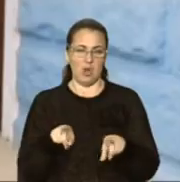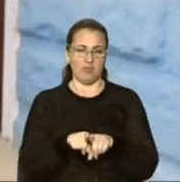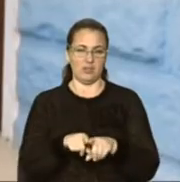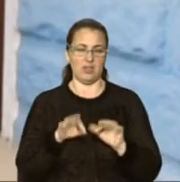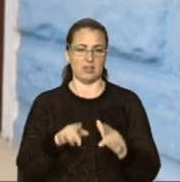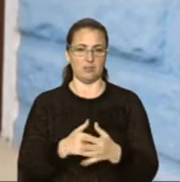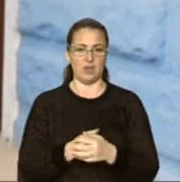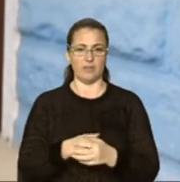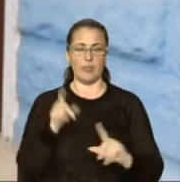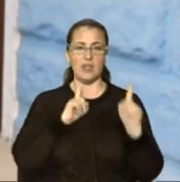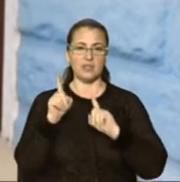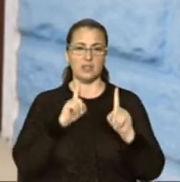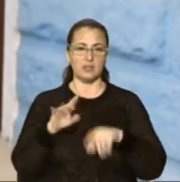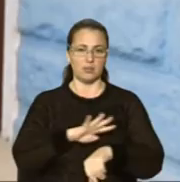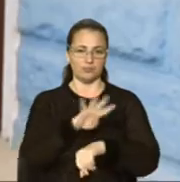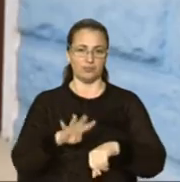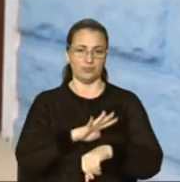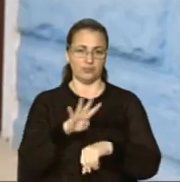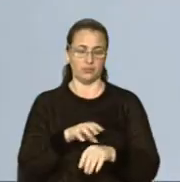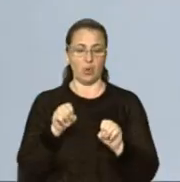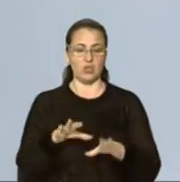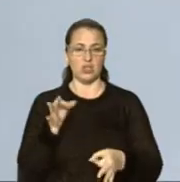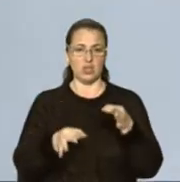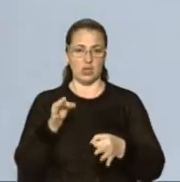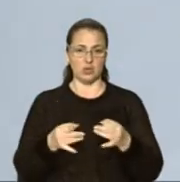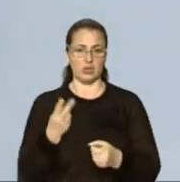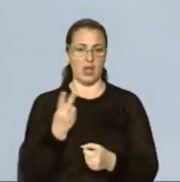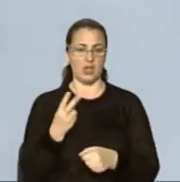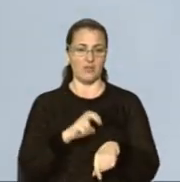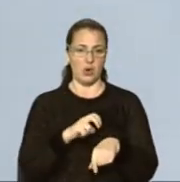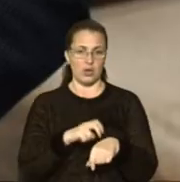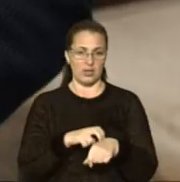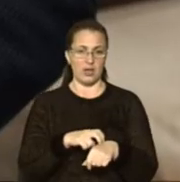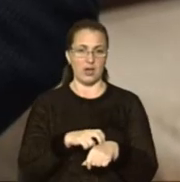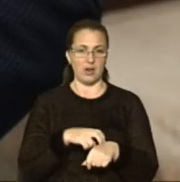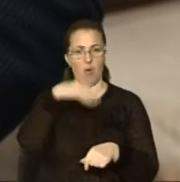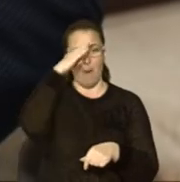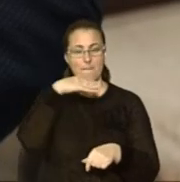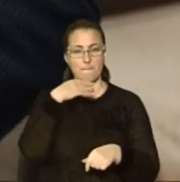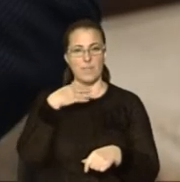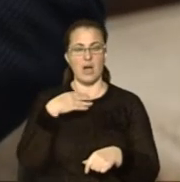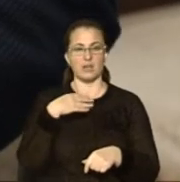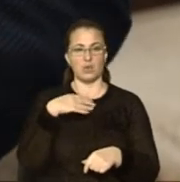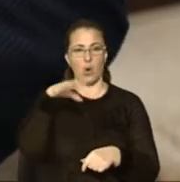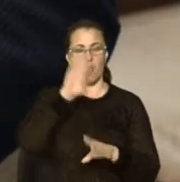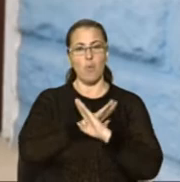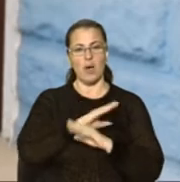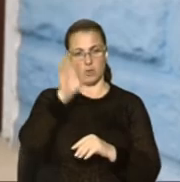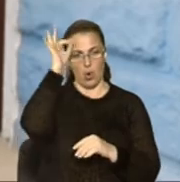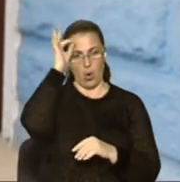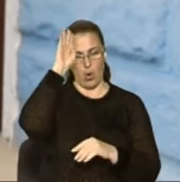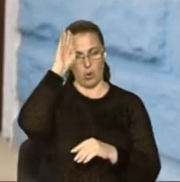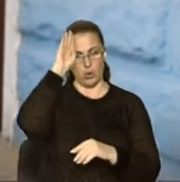категорії справ. Засідання тривало чотири години. Про рішення судді для двох лікарів Володимир Кулак, батько покійного Романа Кулака, каже.